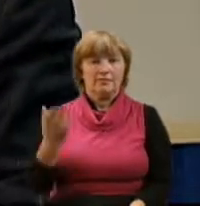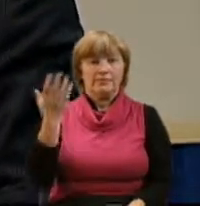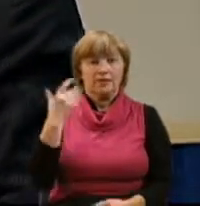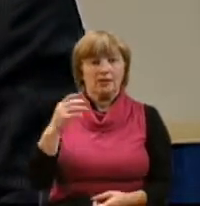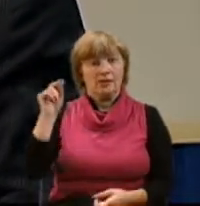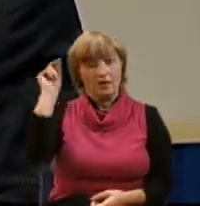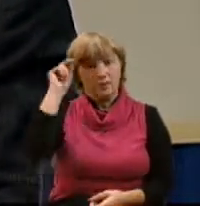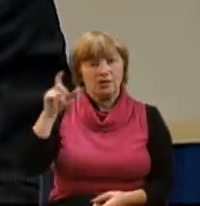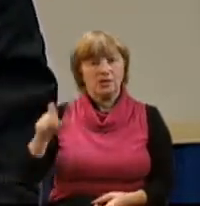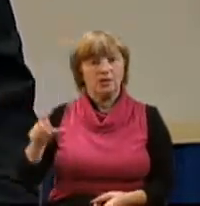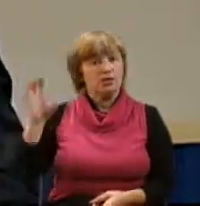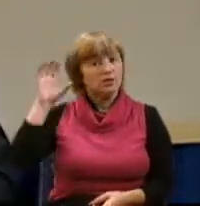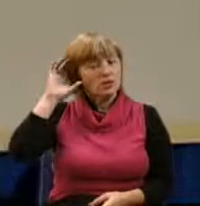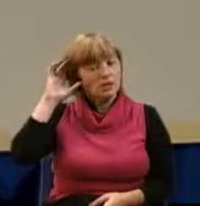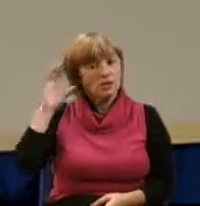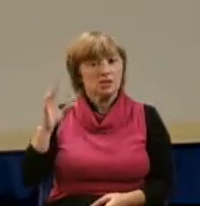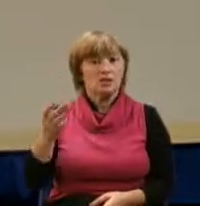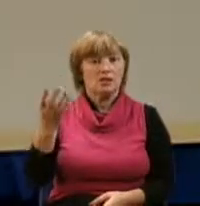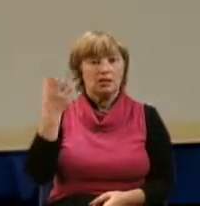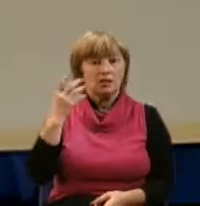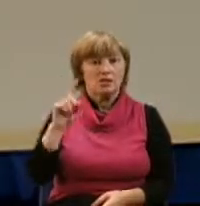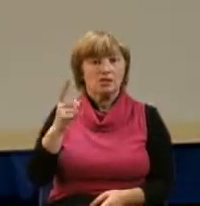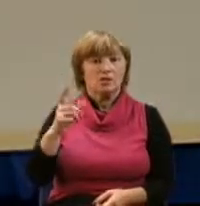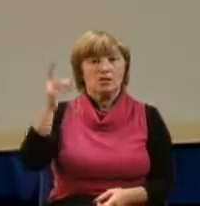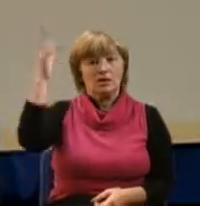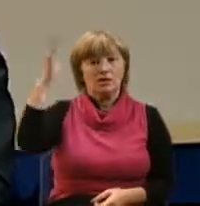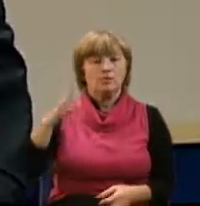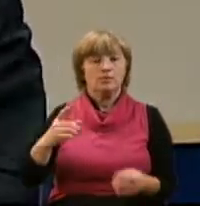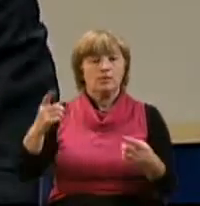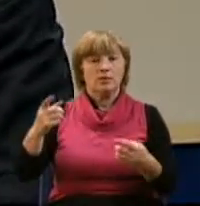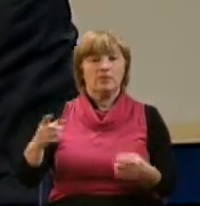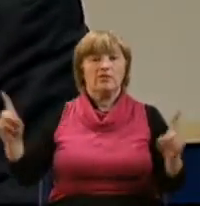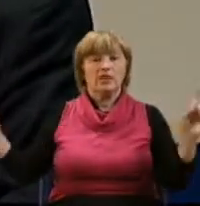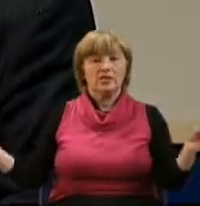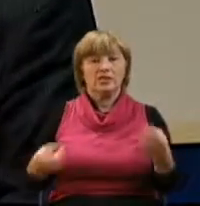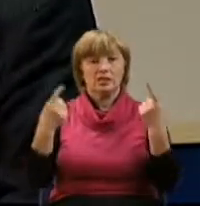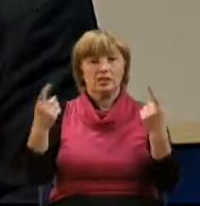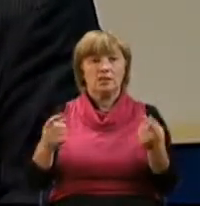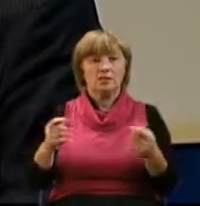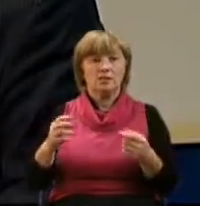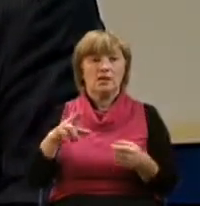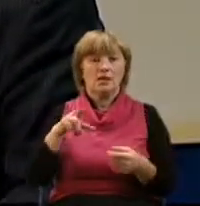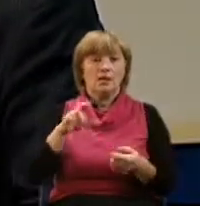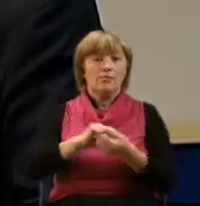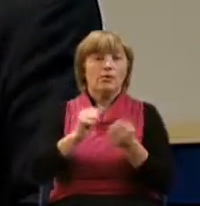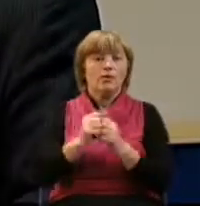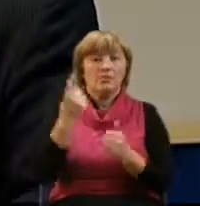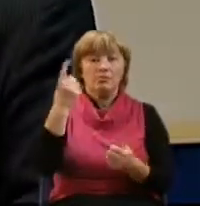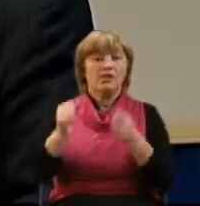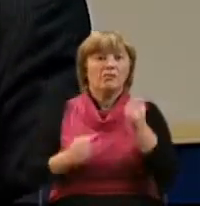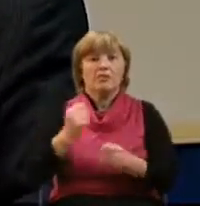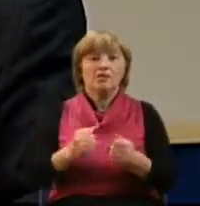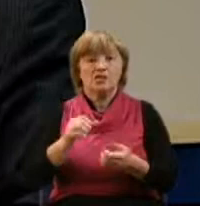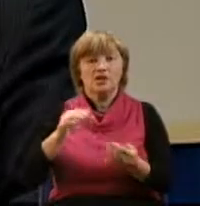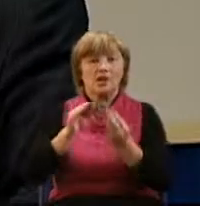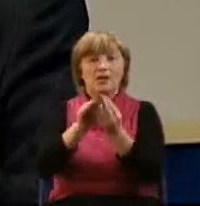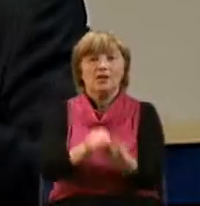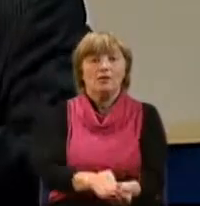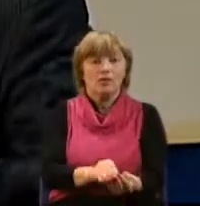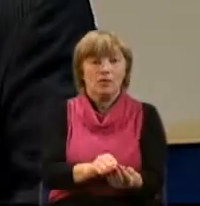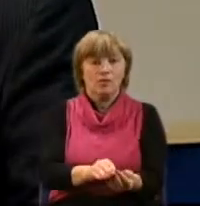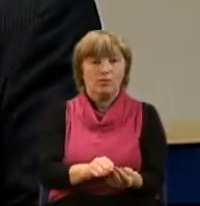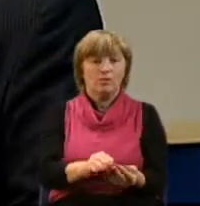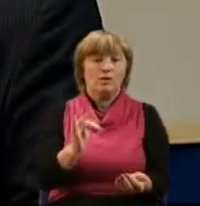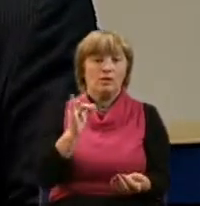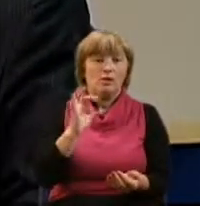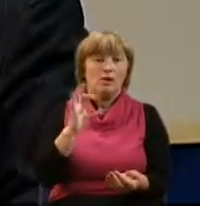ученики услышали, когда им была передана эта весть, то Петр побежал ко гробу. И Иоанн побежал ко гробу, но в